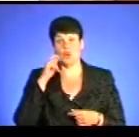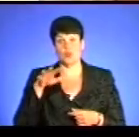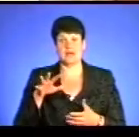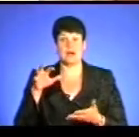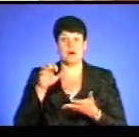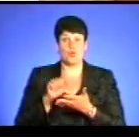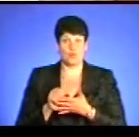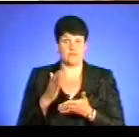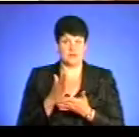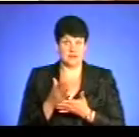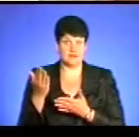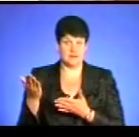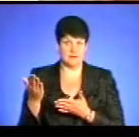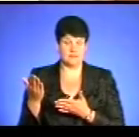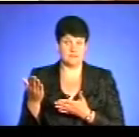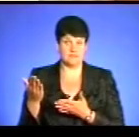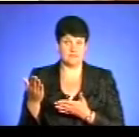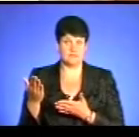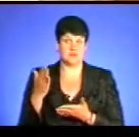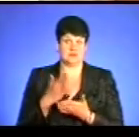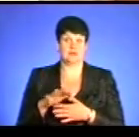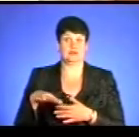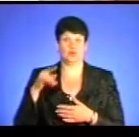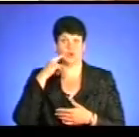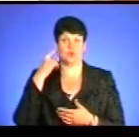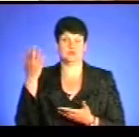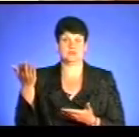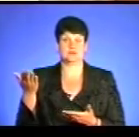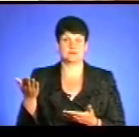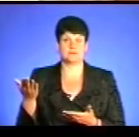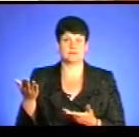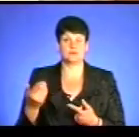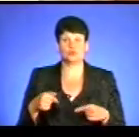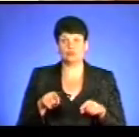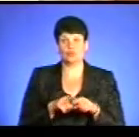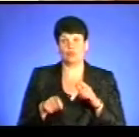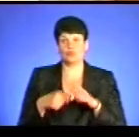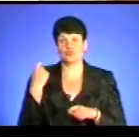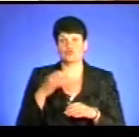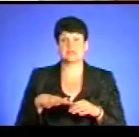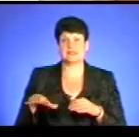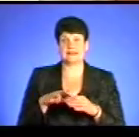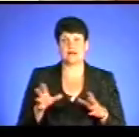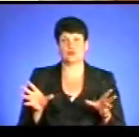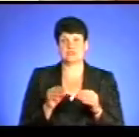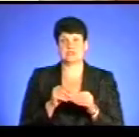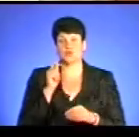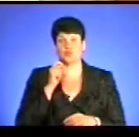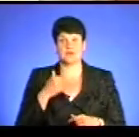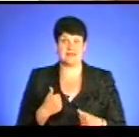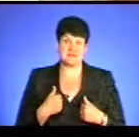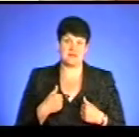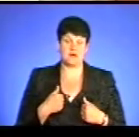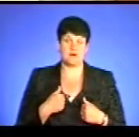окупованими, наприклад, є територіями Російської Федерації. Таким чином порушуючи територіальну цілісність України. Я